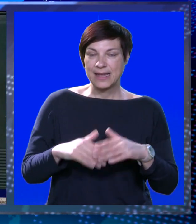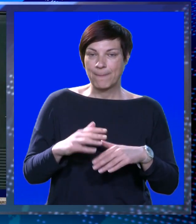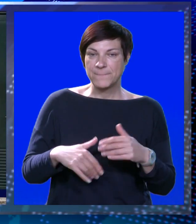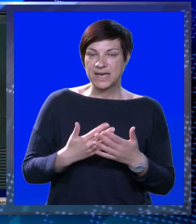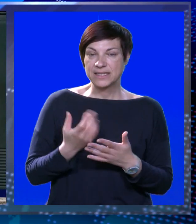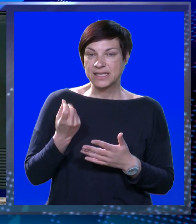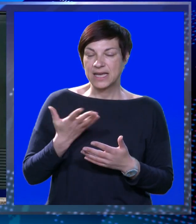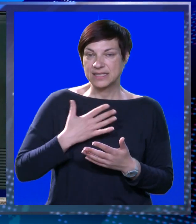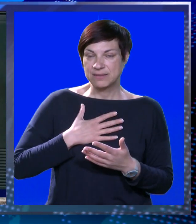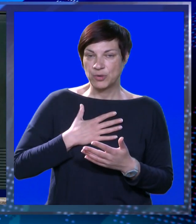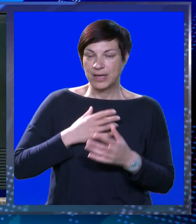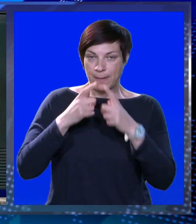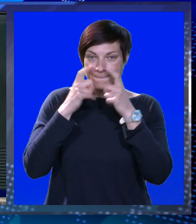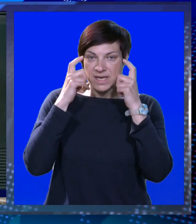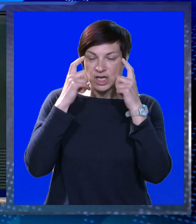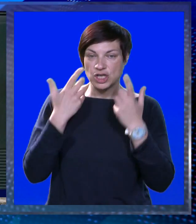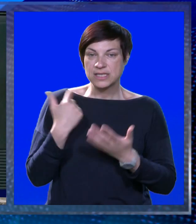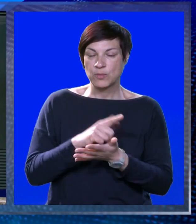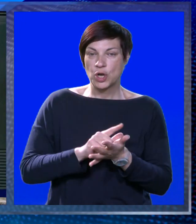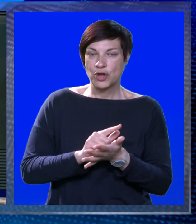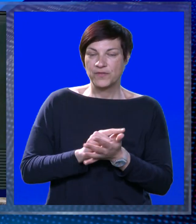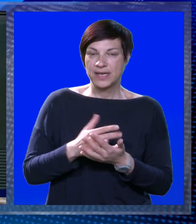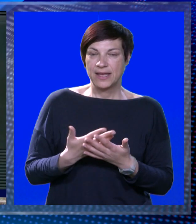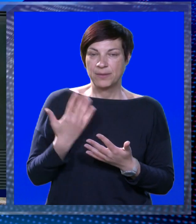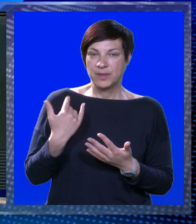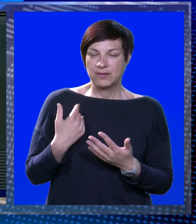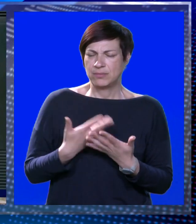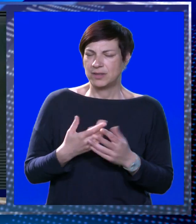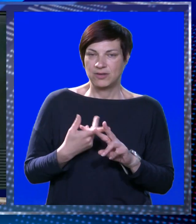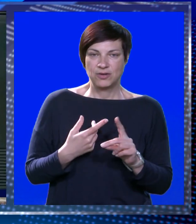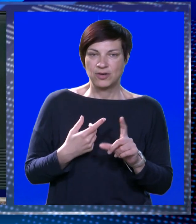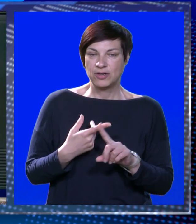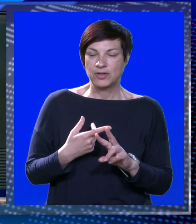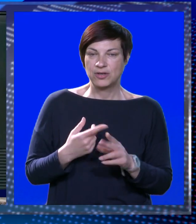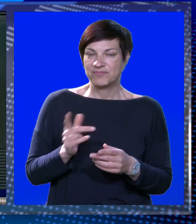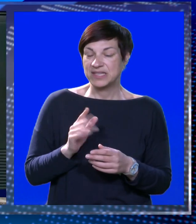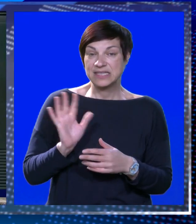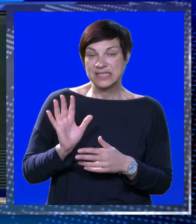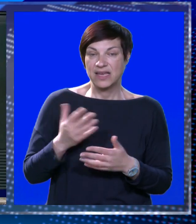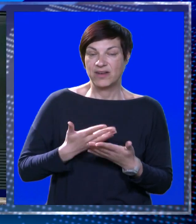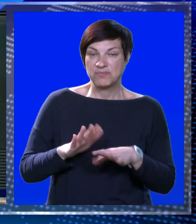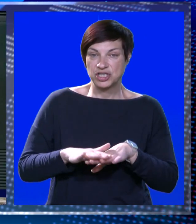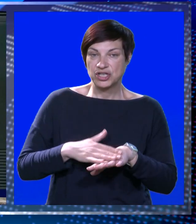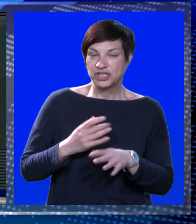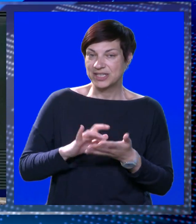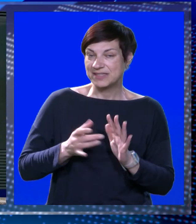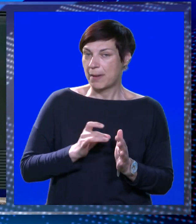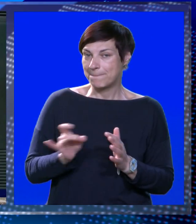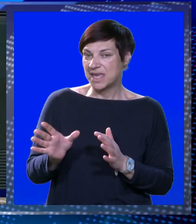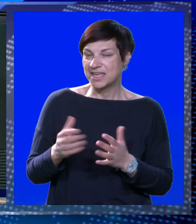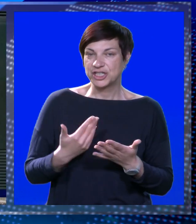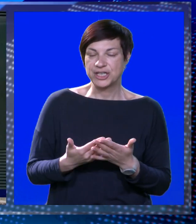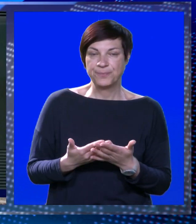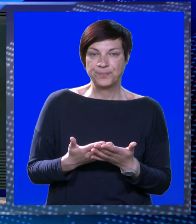praktički kad smo i mi nosili ono vrijeme neko, pa to je bilo hororično. Niti se koko me javlja, imaš osjećaj da svak